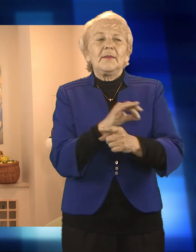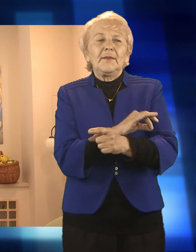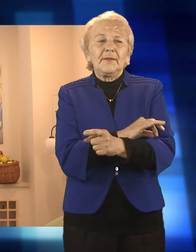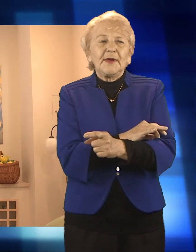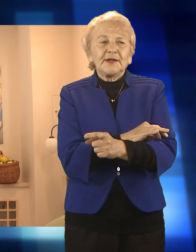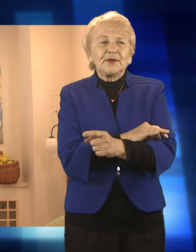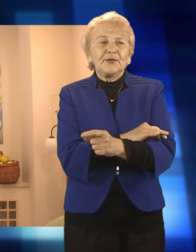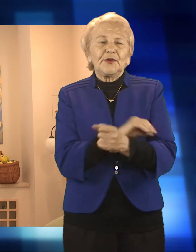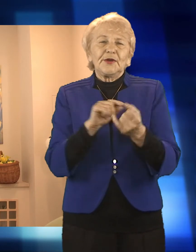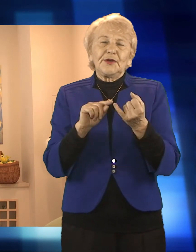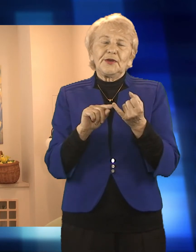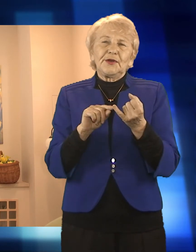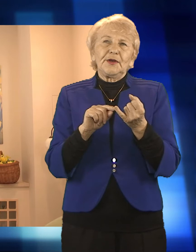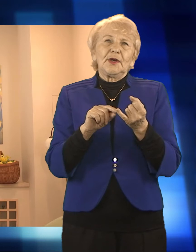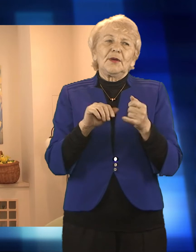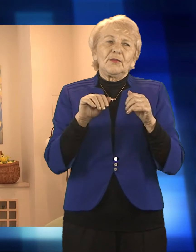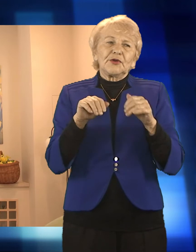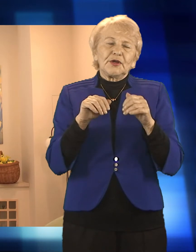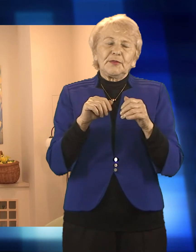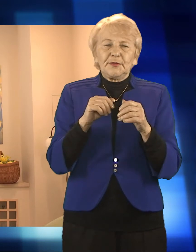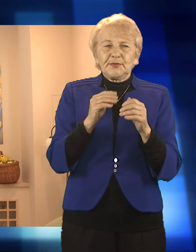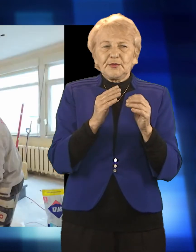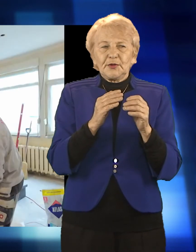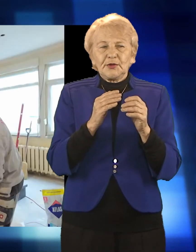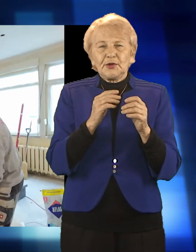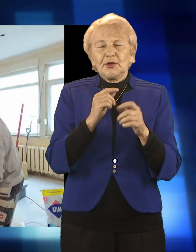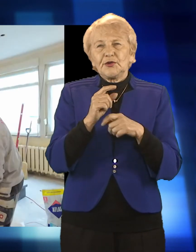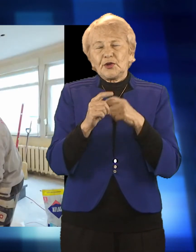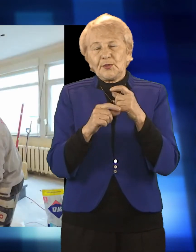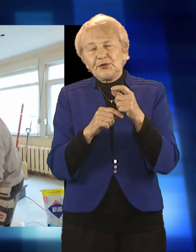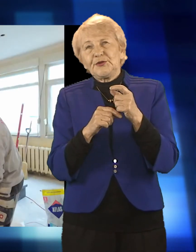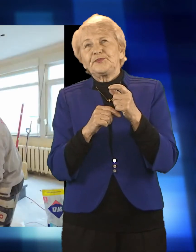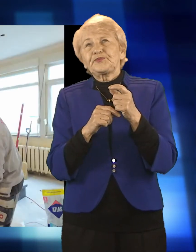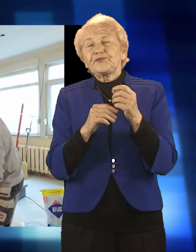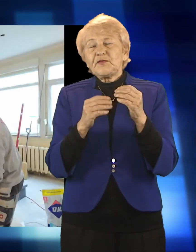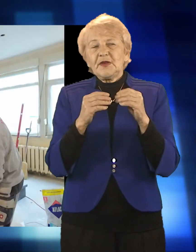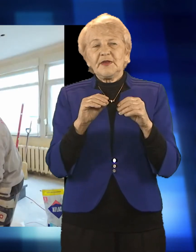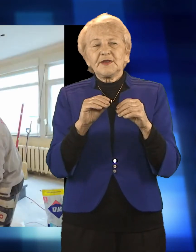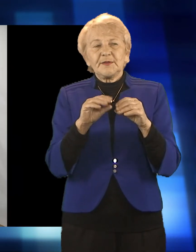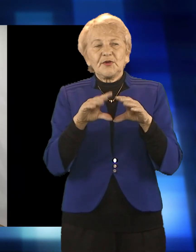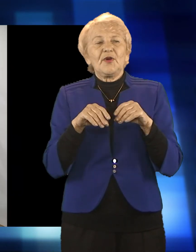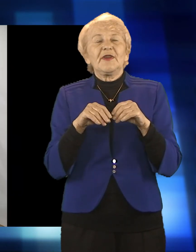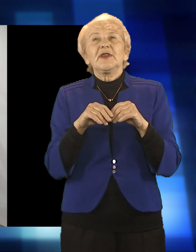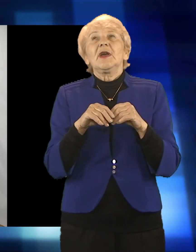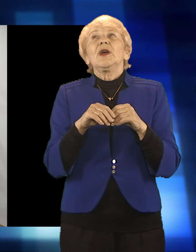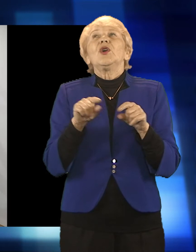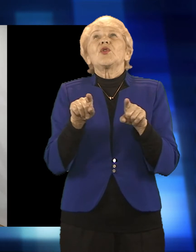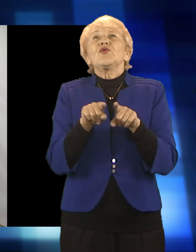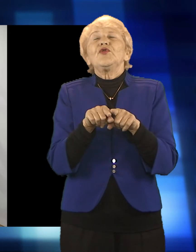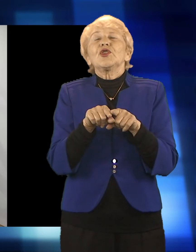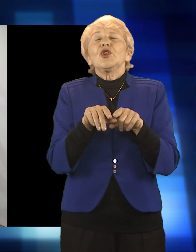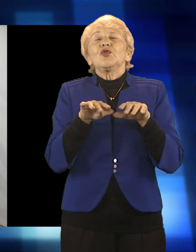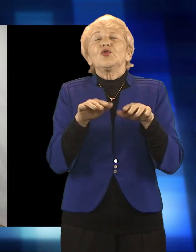tak zagospodarować, żeby dobrze służyło naszemu hospicjum. Bardzo wiele osób nam pomagało i młodzież i dzieci przy